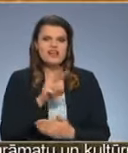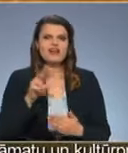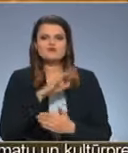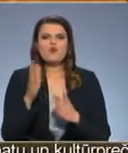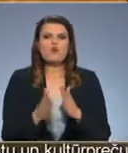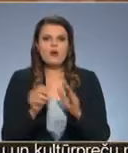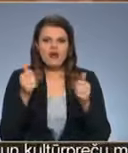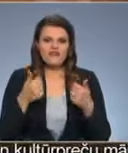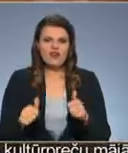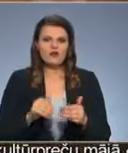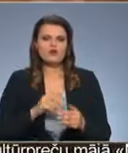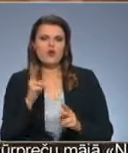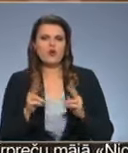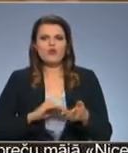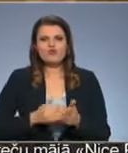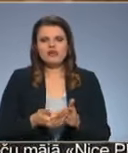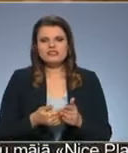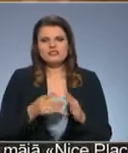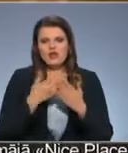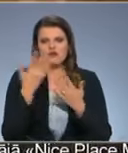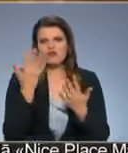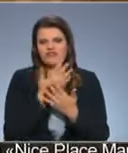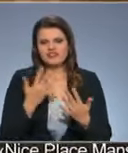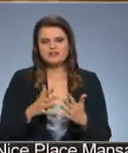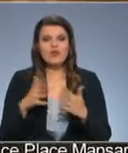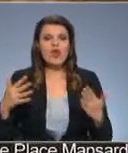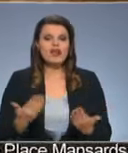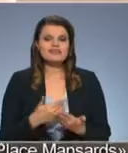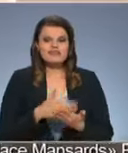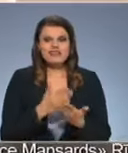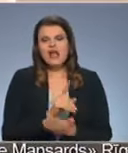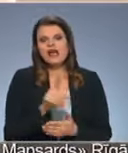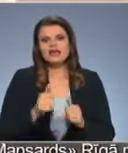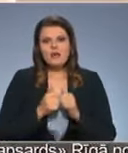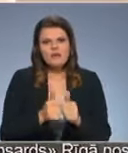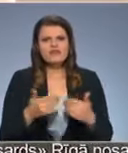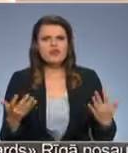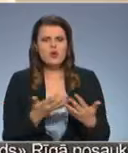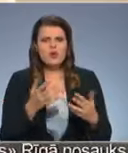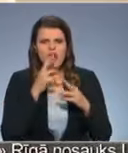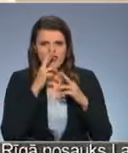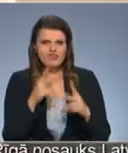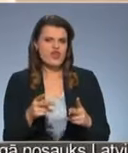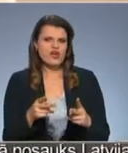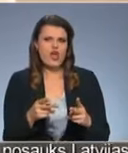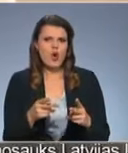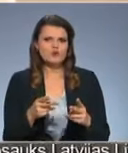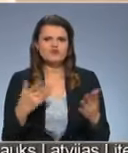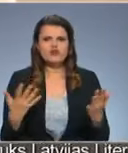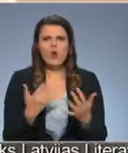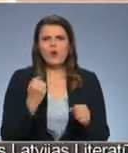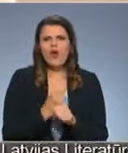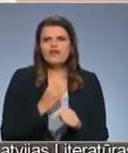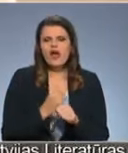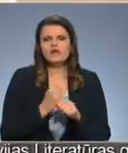noskaņu vīziju. Lielākā dzīves daļa tiek pavadīta kaut kā nejauši, kaut kaut